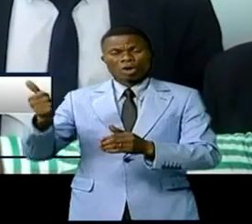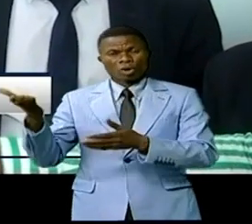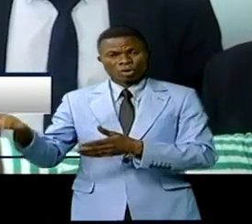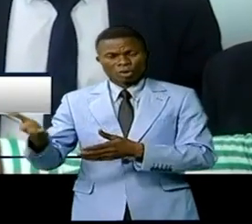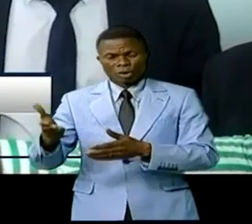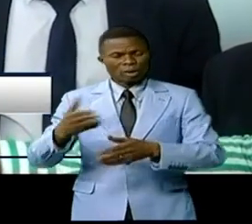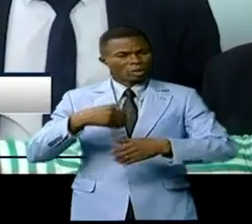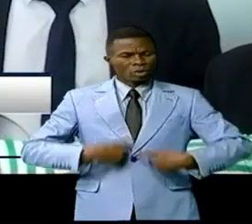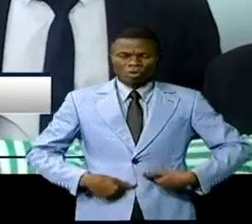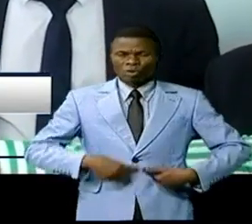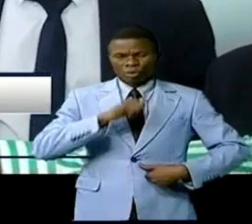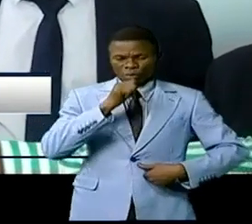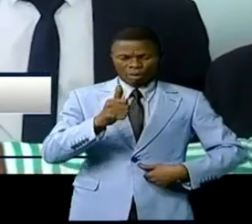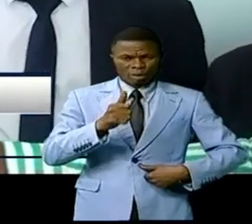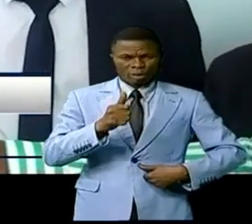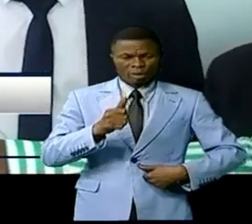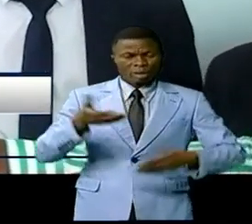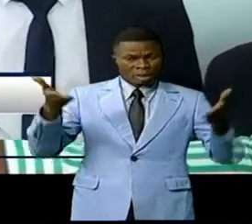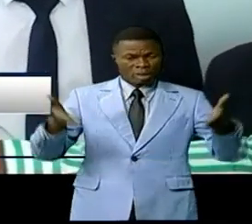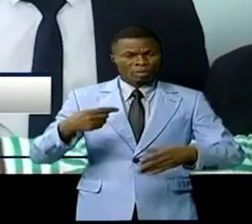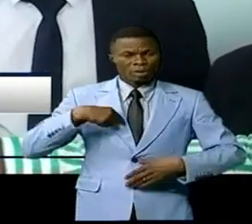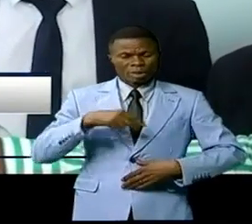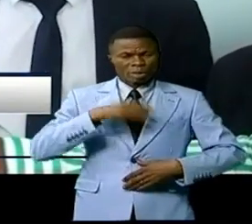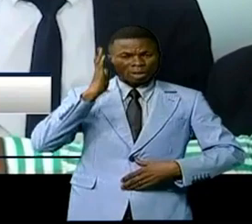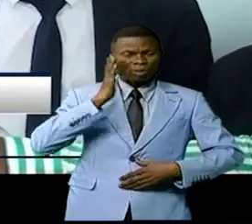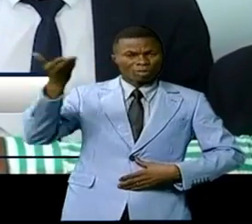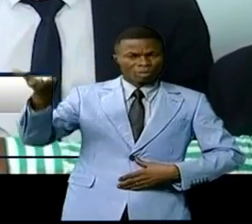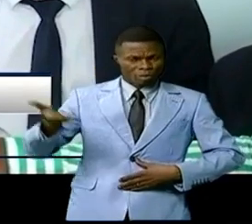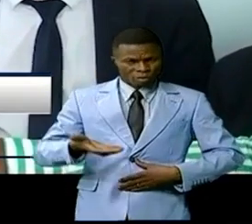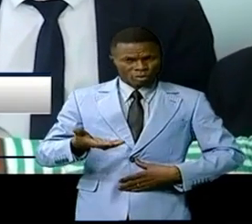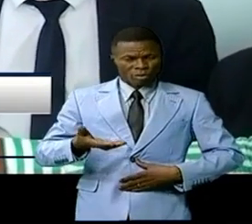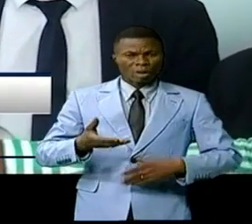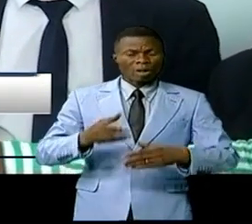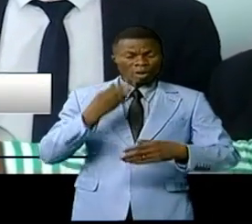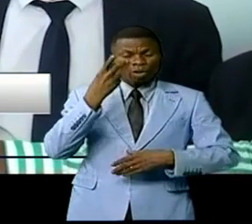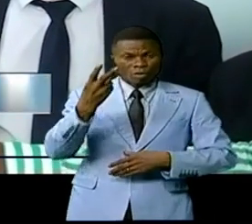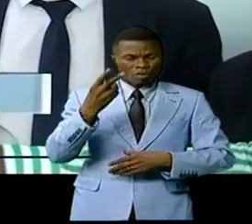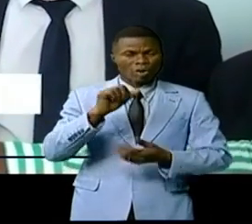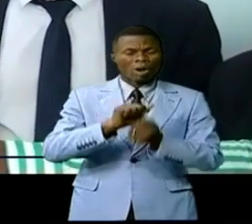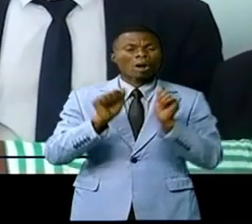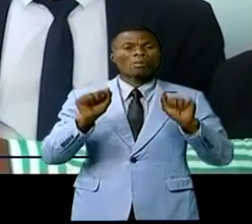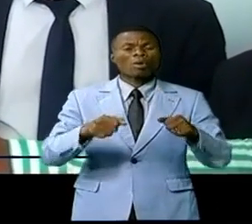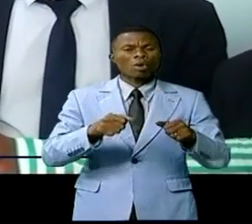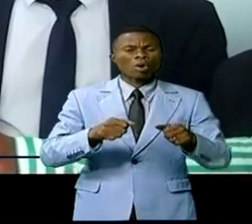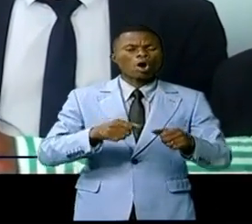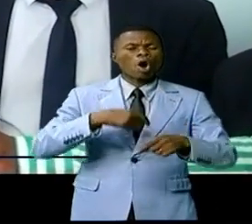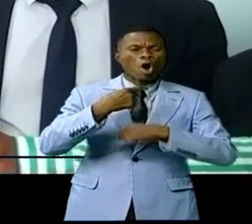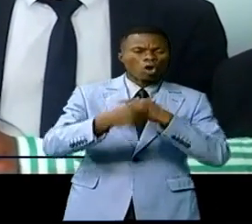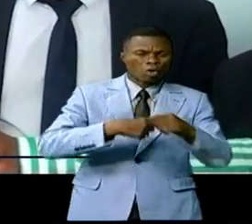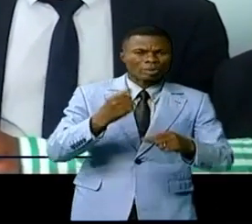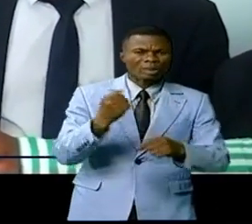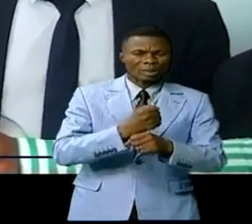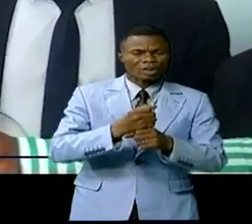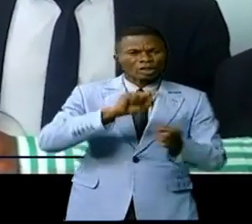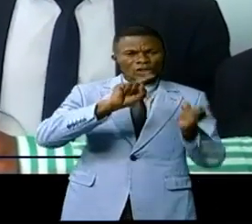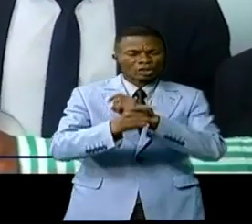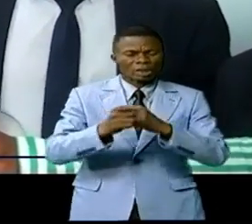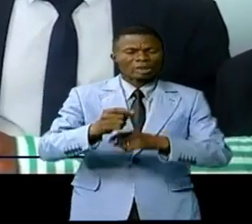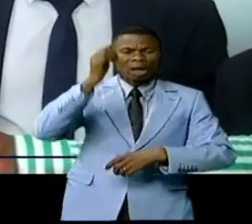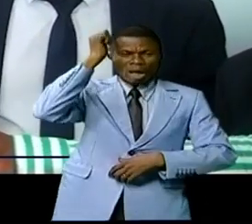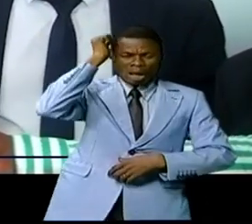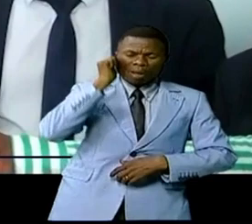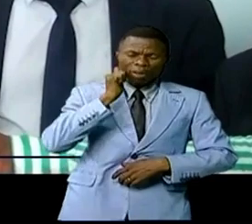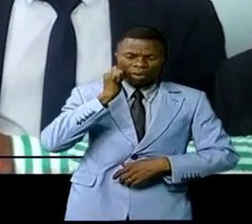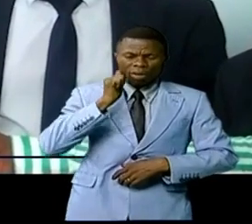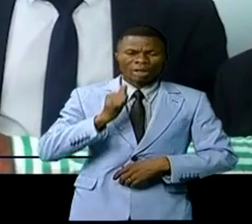voulu croiser les bras. Je crois que leur présence est la bienvenue. Nous sommes venus ensemble pour voir les possibilités de voir comment moderniser le port de Matadi,